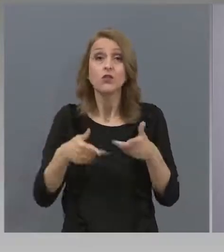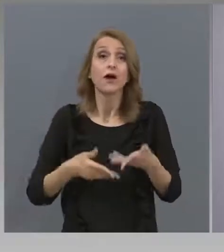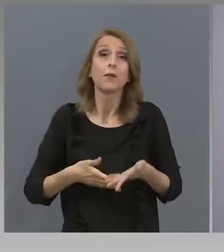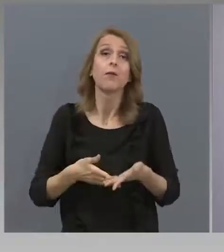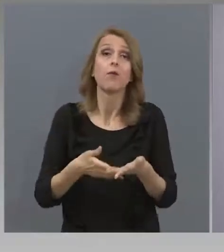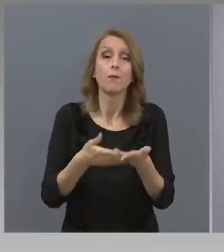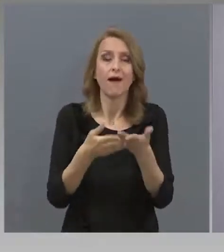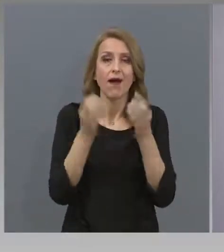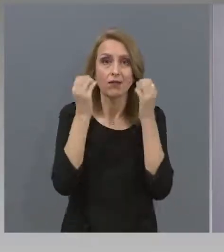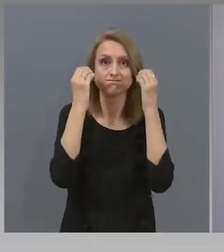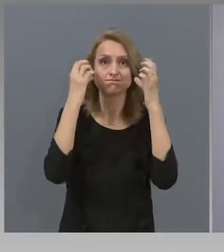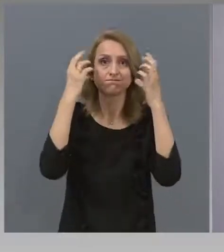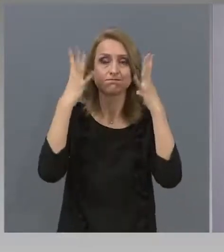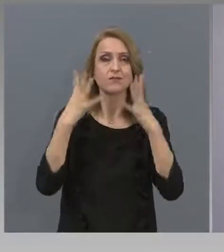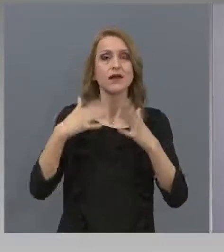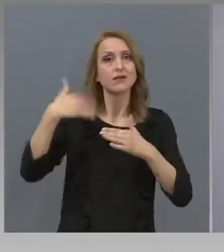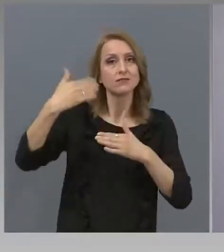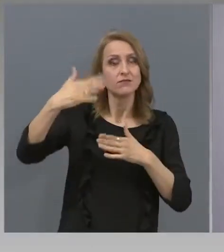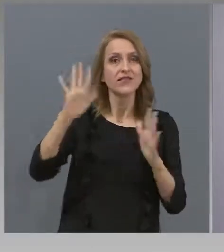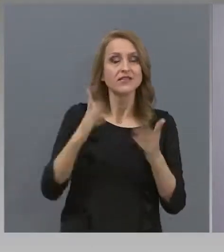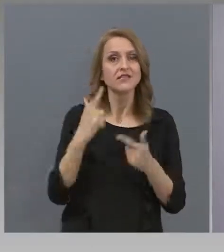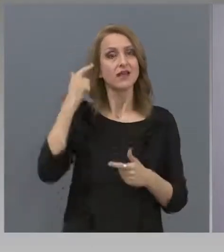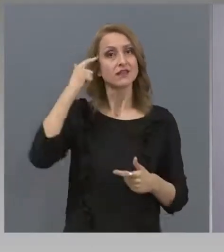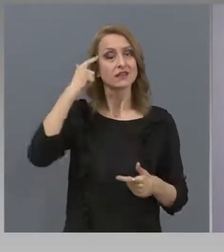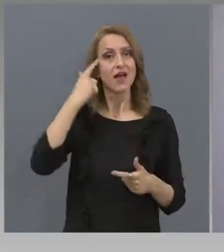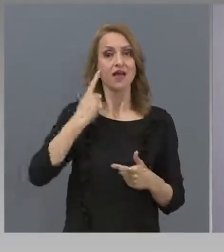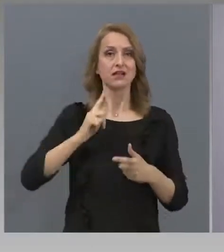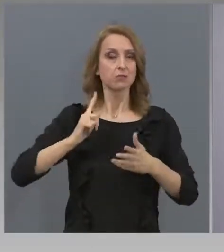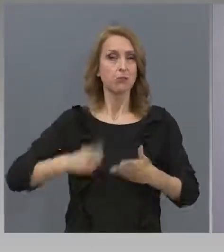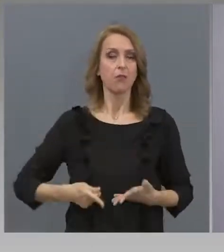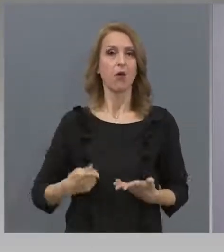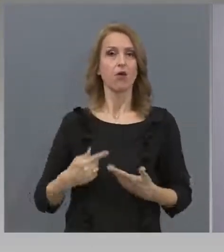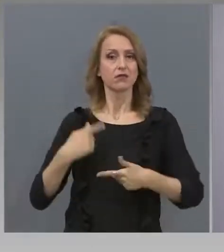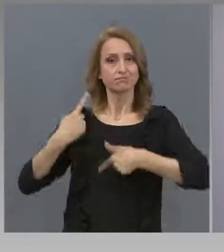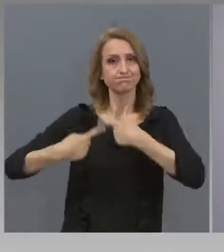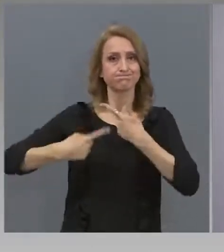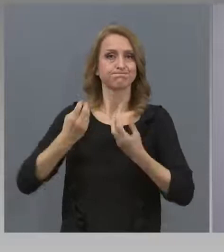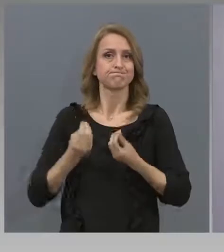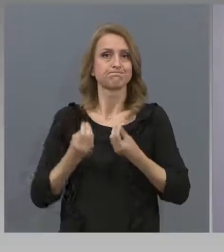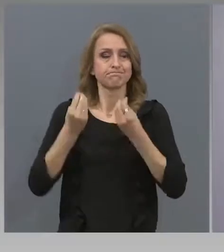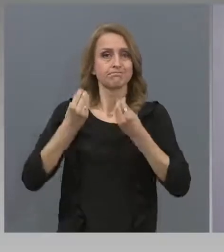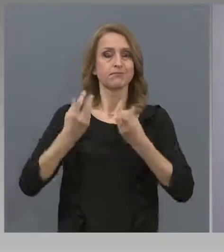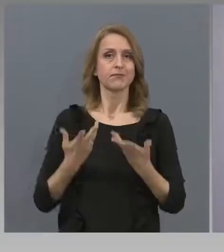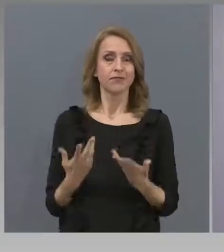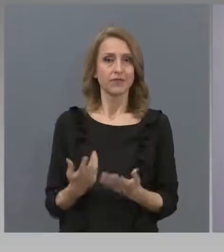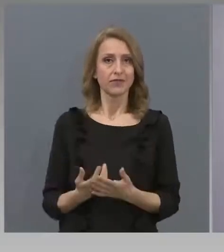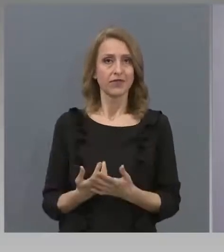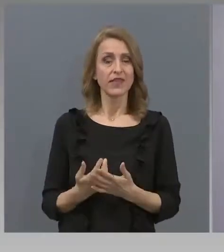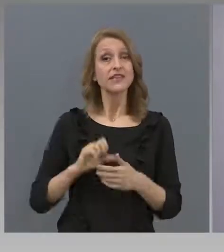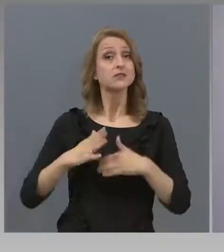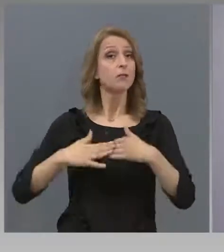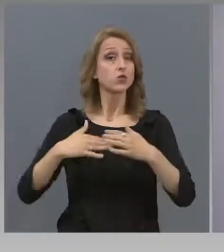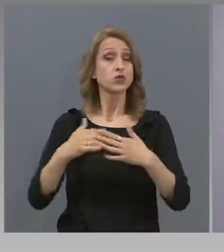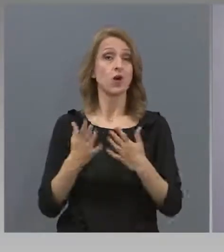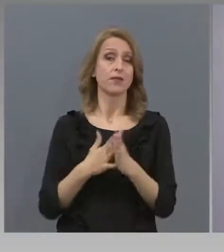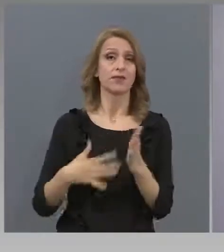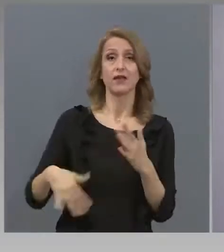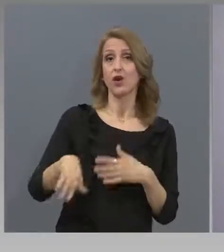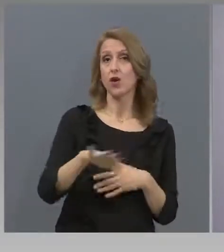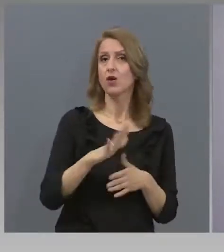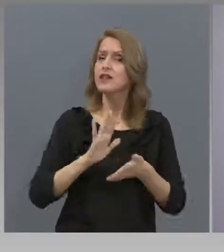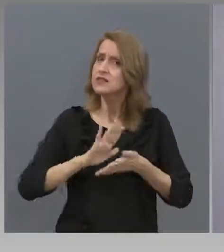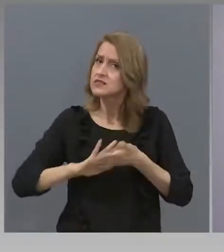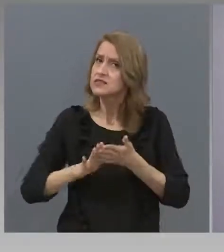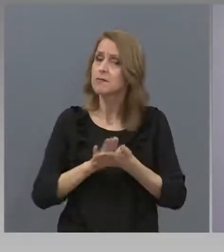знаещи, можещи, съзиедателни и способни хора. И да се